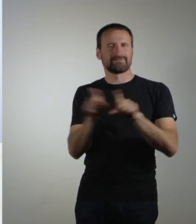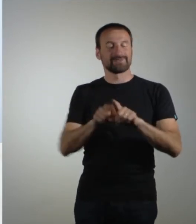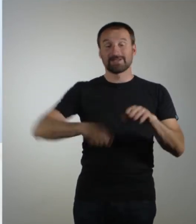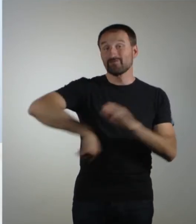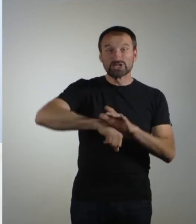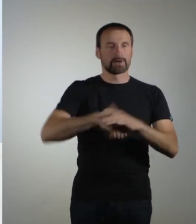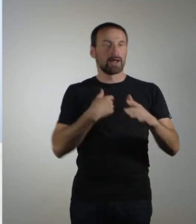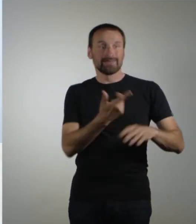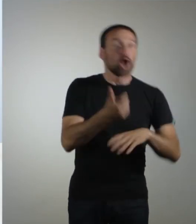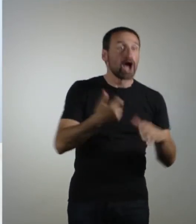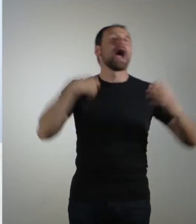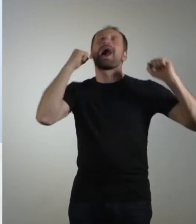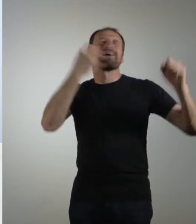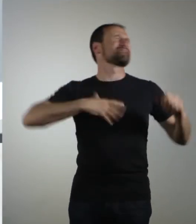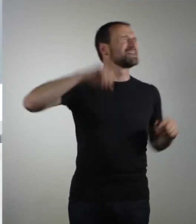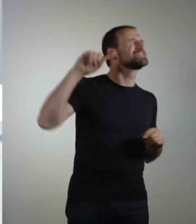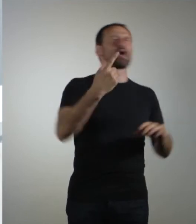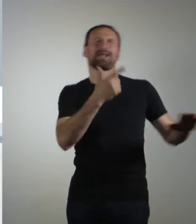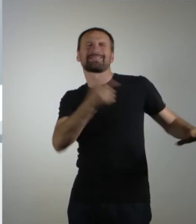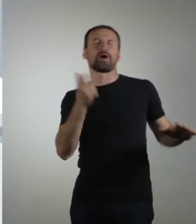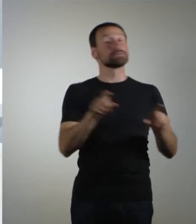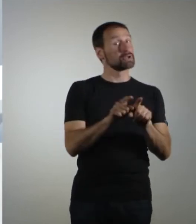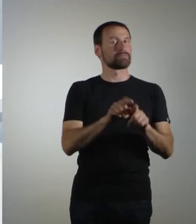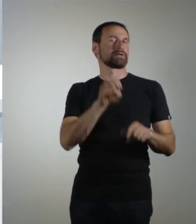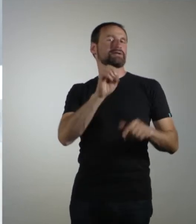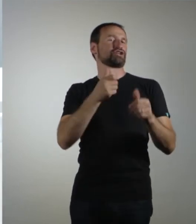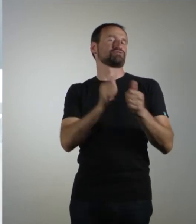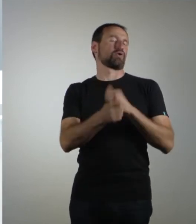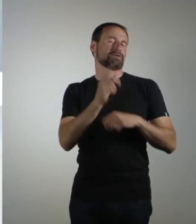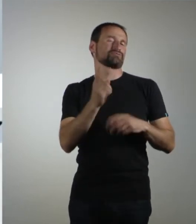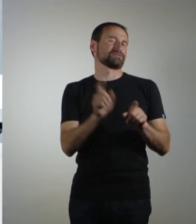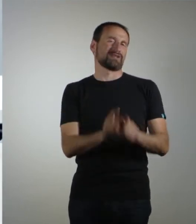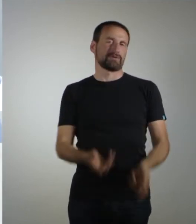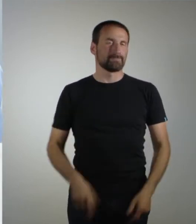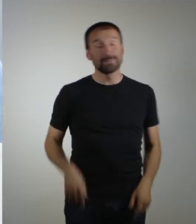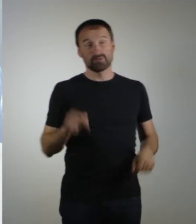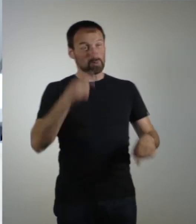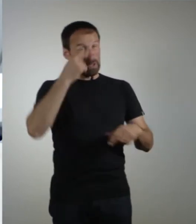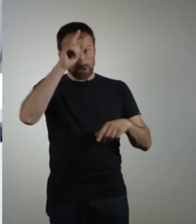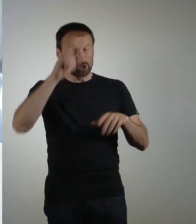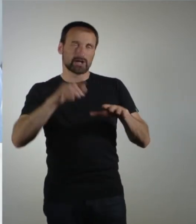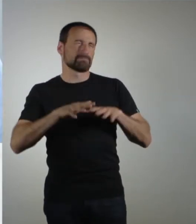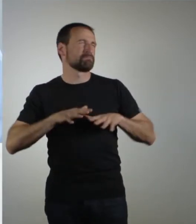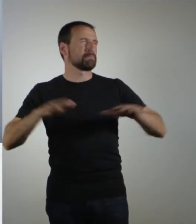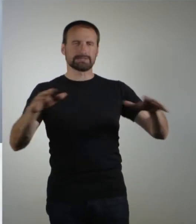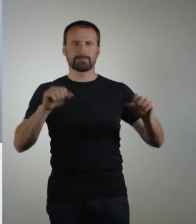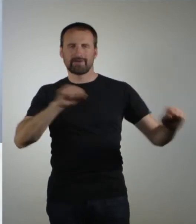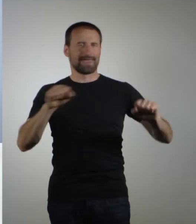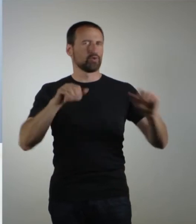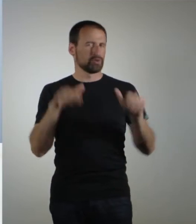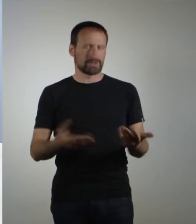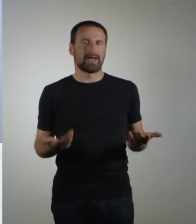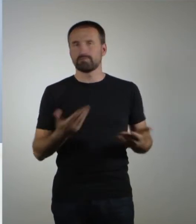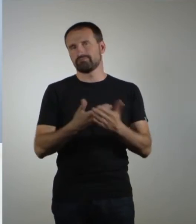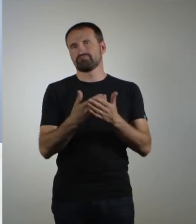noch ein Tor schießen. Und genauso ist es dann bei E-Sport halt auch. Und es bewegt halt auch Massen. Aktuell in Deutschland merkt man halt auch gerade in ganz vielen Fernsehsendern, unter anderem bei